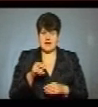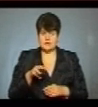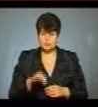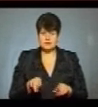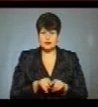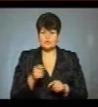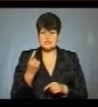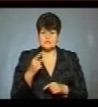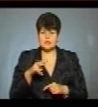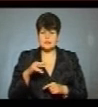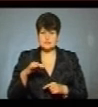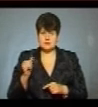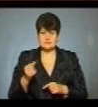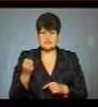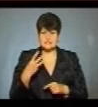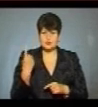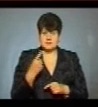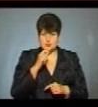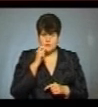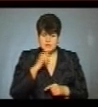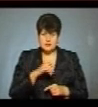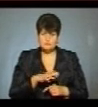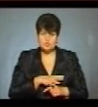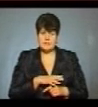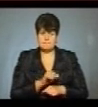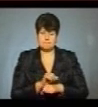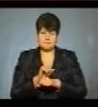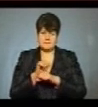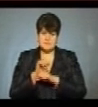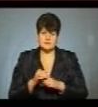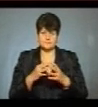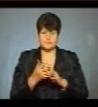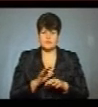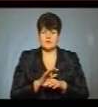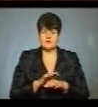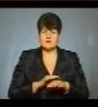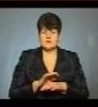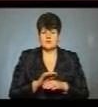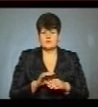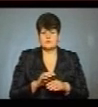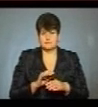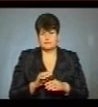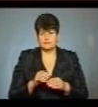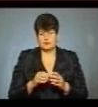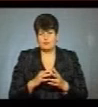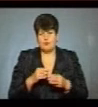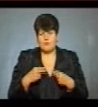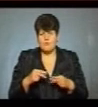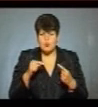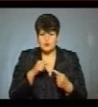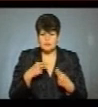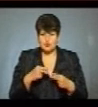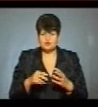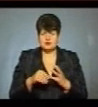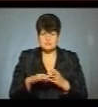листопада в 13 областях України відбулися мітинги аграріїв проти продажу землі. На Тернопільщині такі акції були в Чортківському